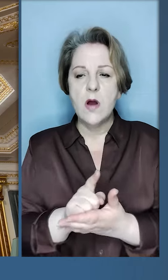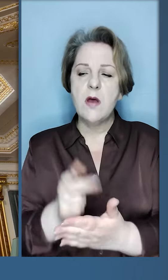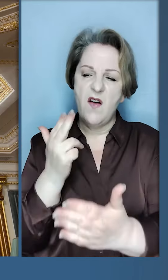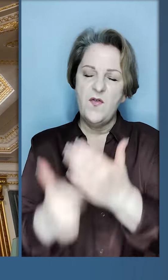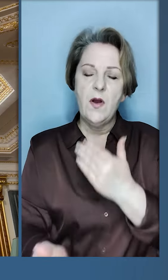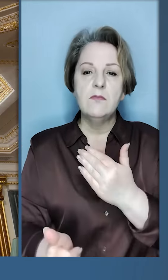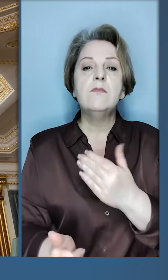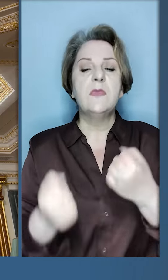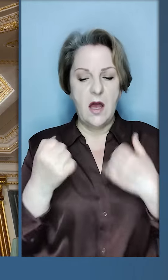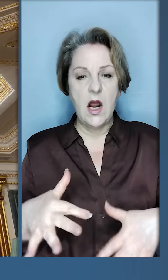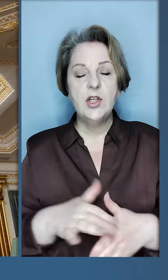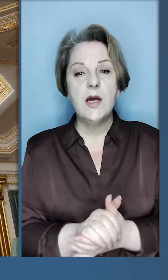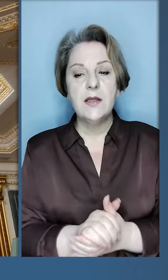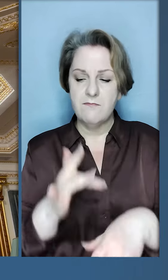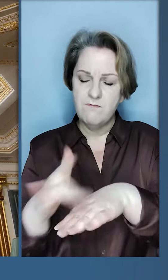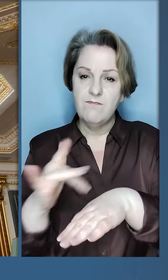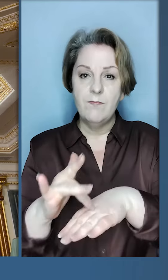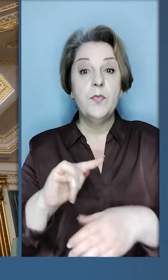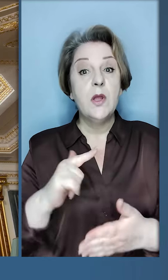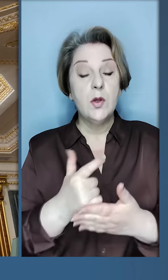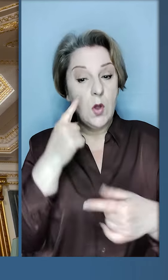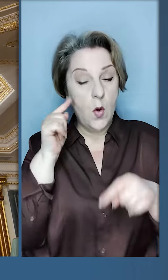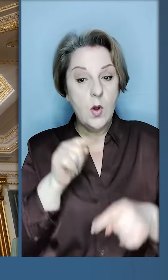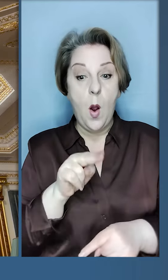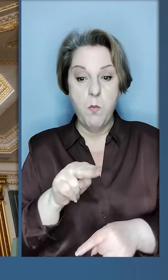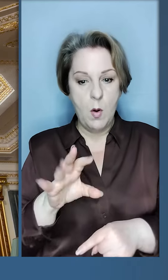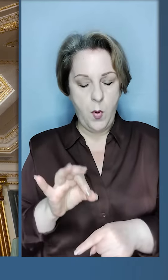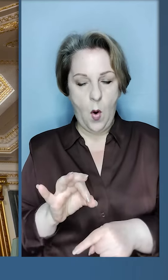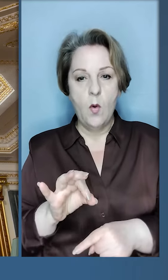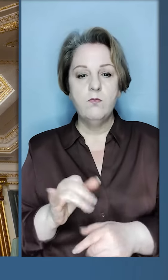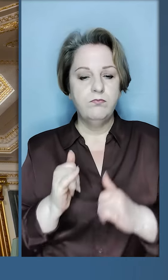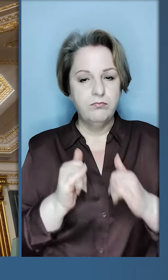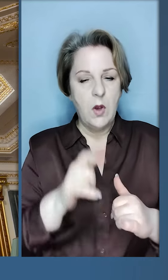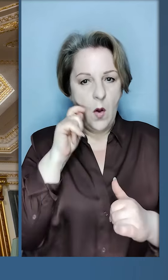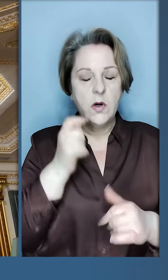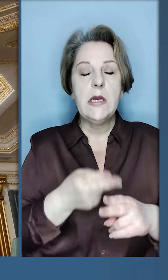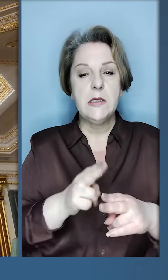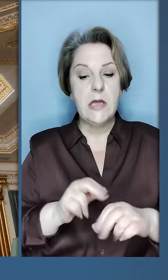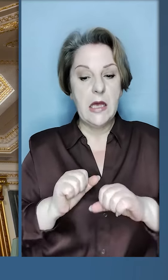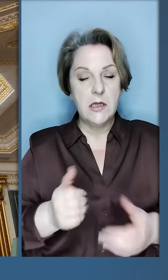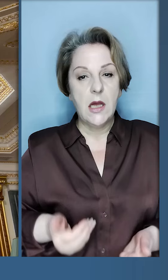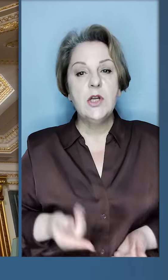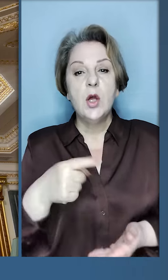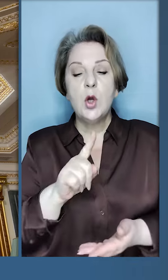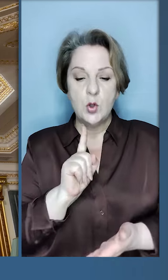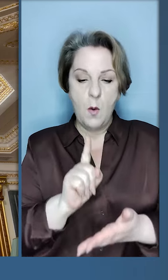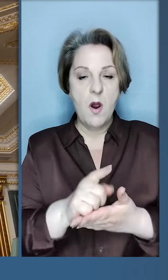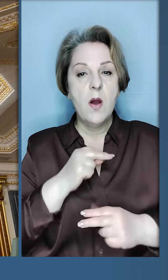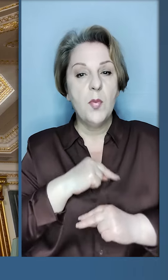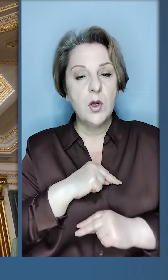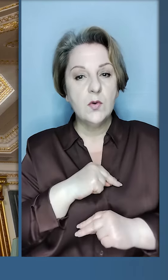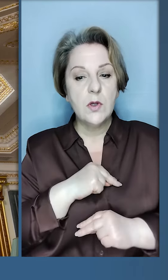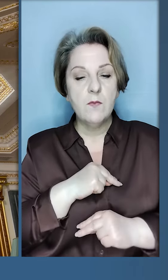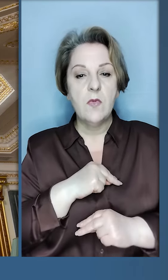втрачати. І втрачати. І знов наголошую, ППО для України – це захист життя. Це те, що має